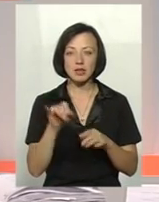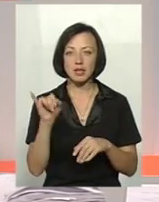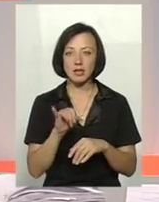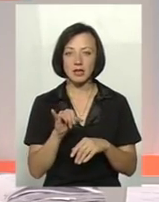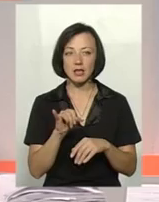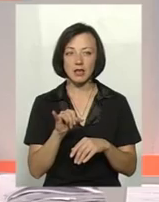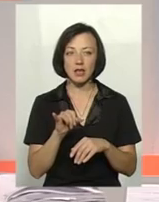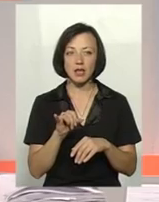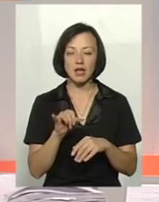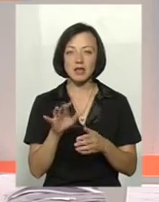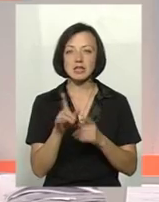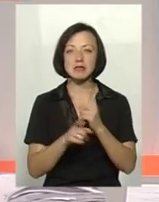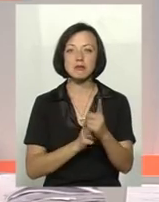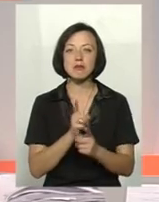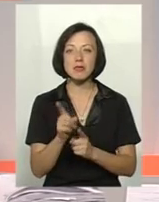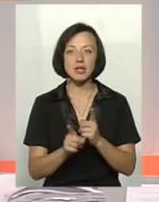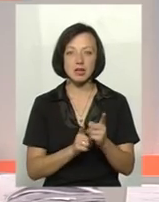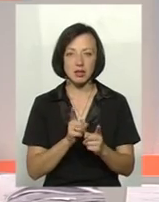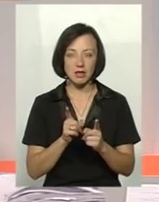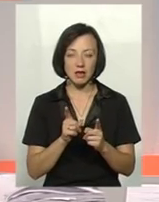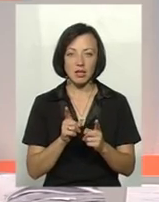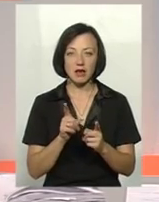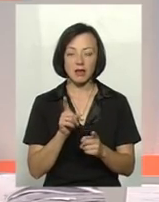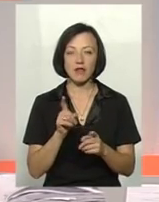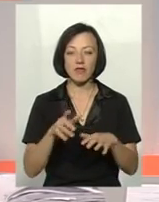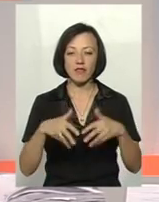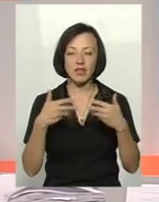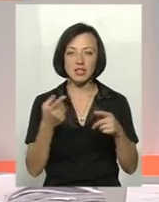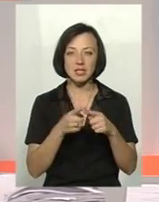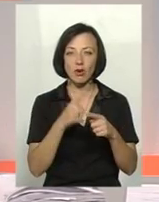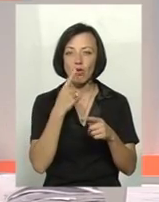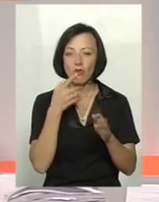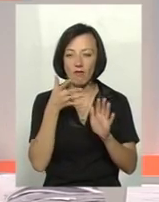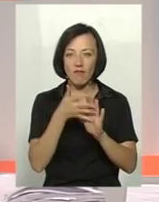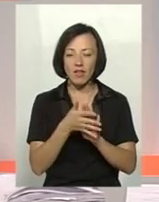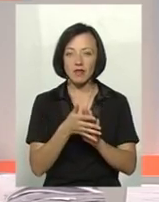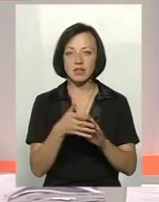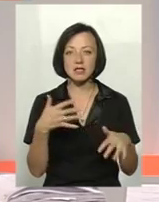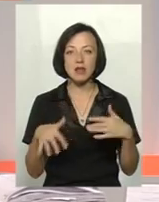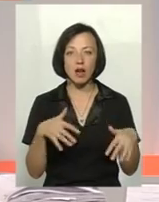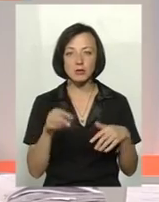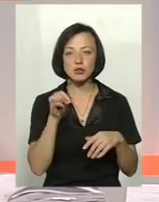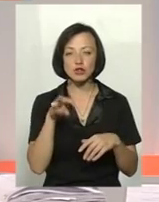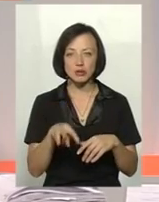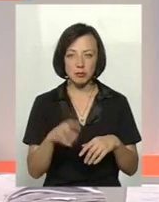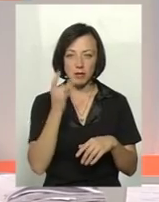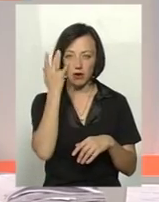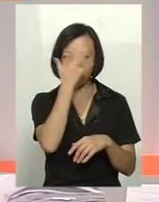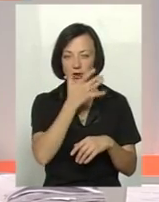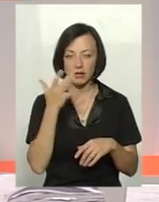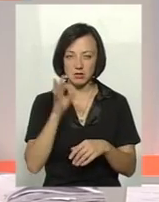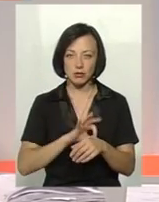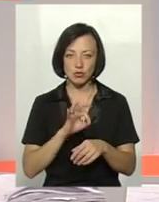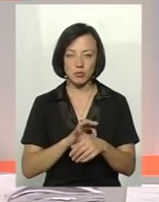патологіонатомічні зміни, і вираженість оцих геморагій набагато слабша, чим при африканській